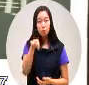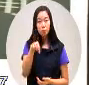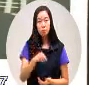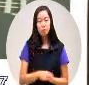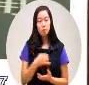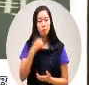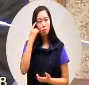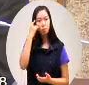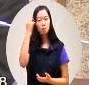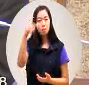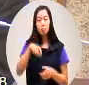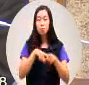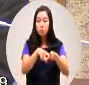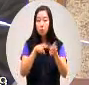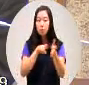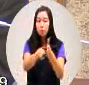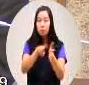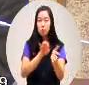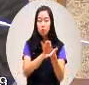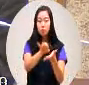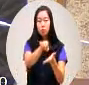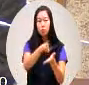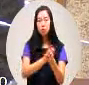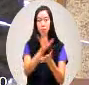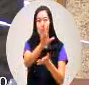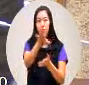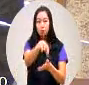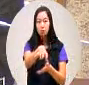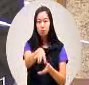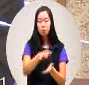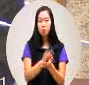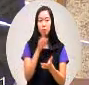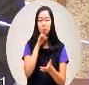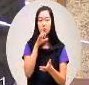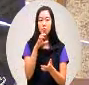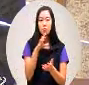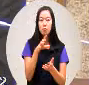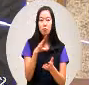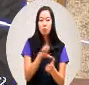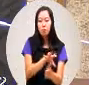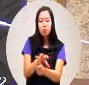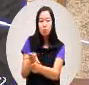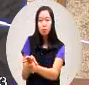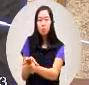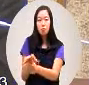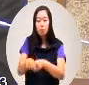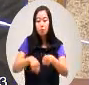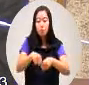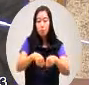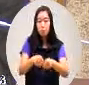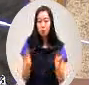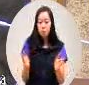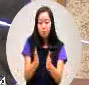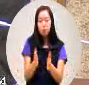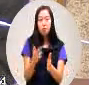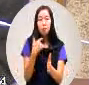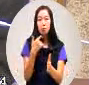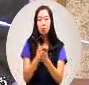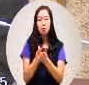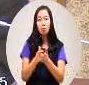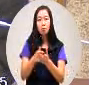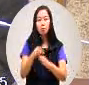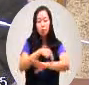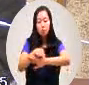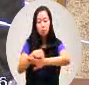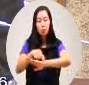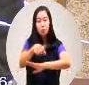我是觉得这个机车专用在有个地方会压集到那个骑脚踏车的空间我也觉得他画的时候可能